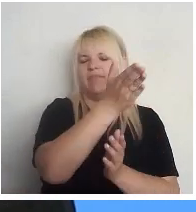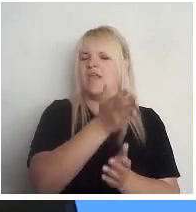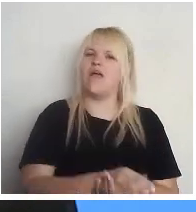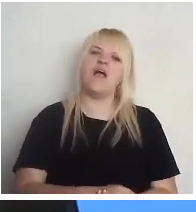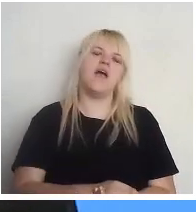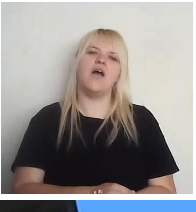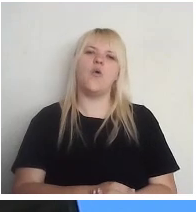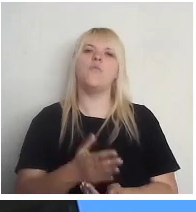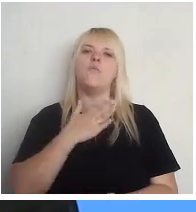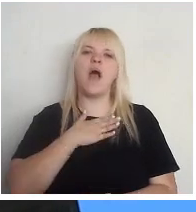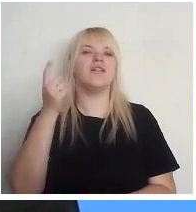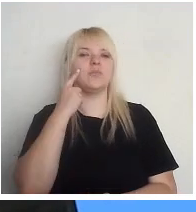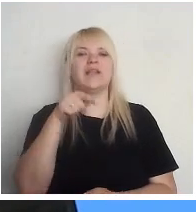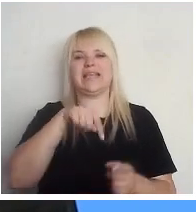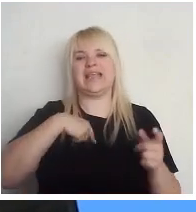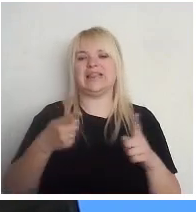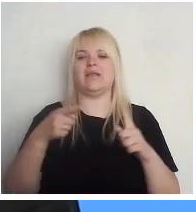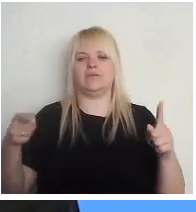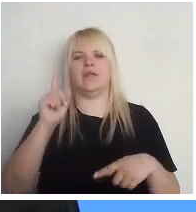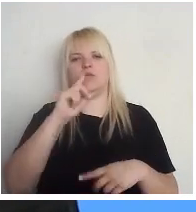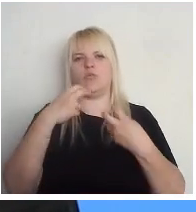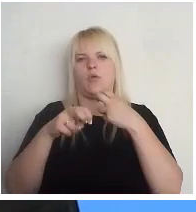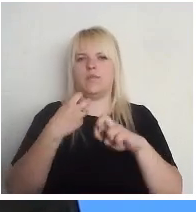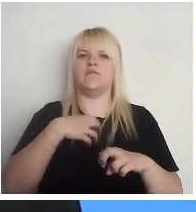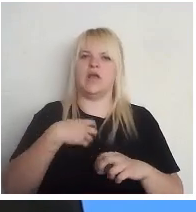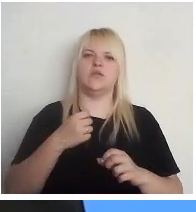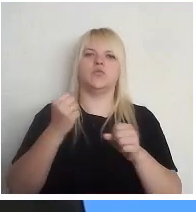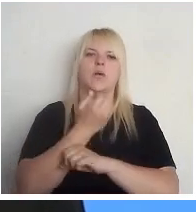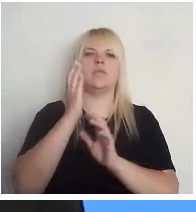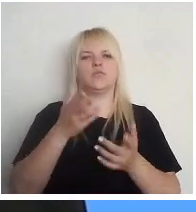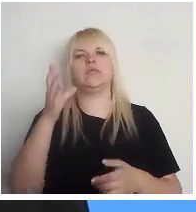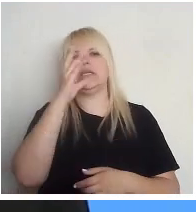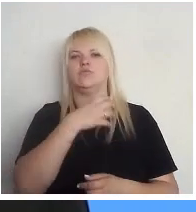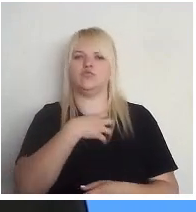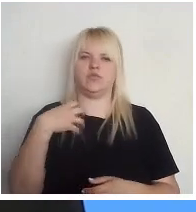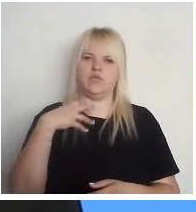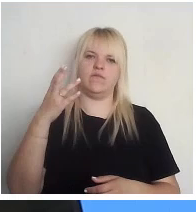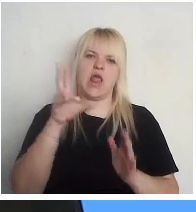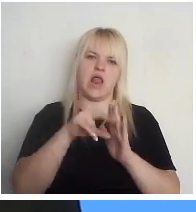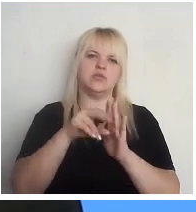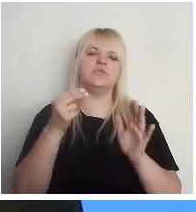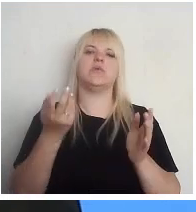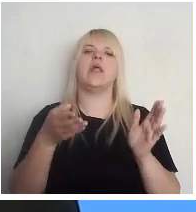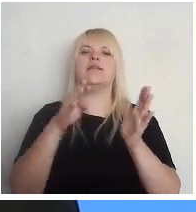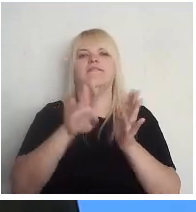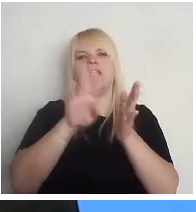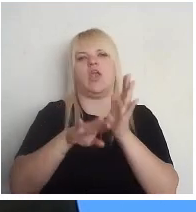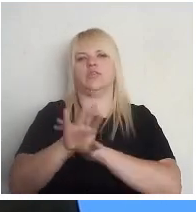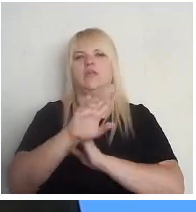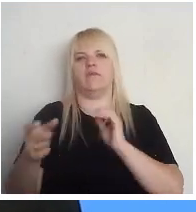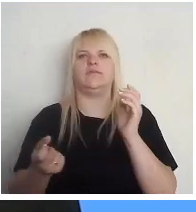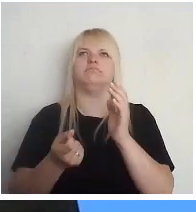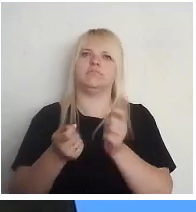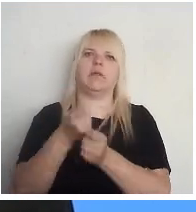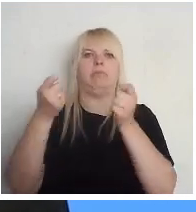tā te ilgtermiņā ir problēma, ka vajadzētu tomēr būt iespējai pašvaldību vēlēšanās piedalīties vienkāršāk, nevis dibinot partiju, kas